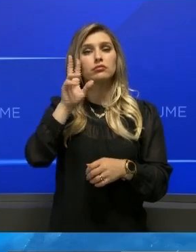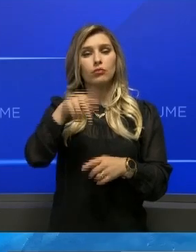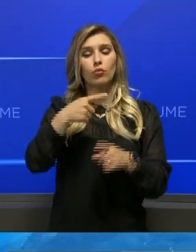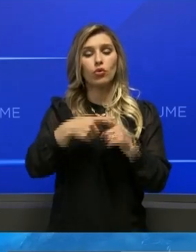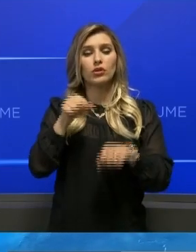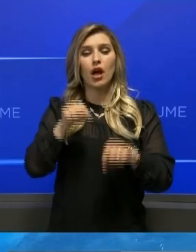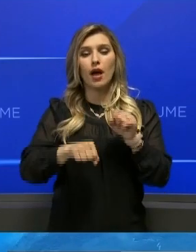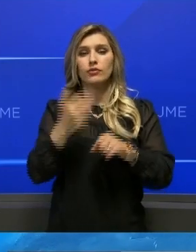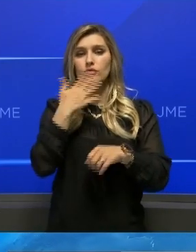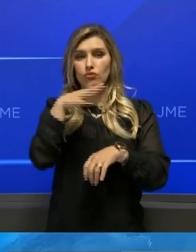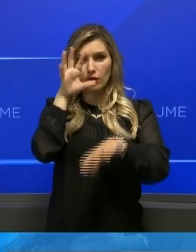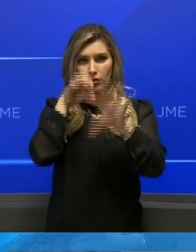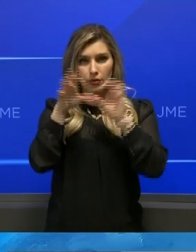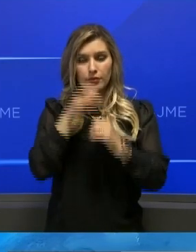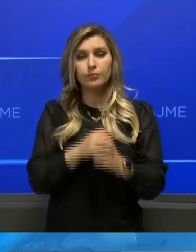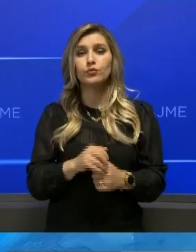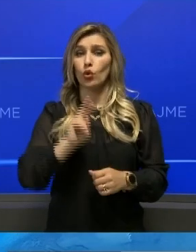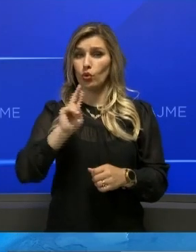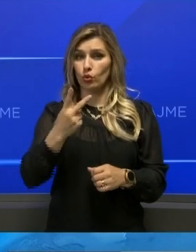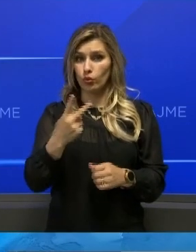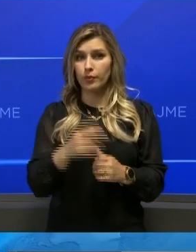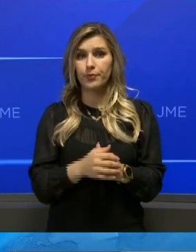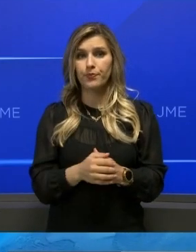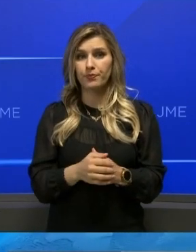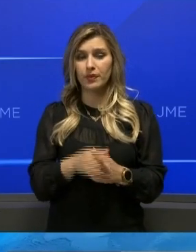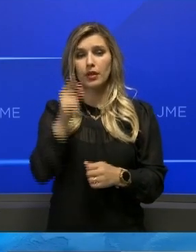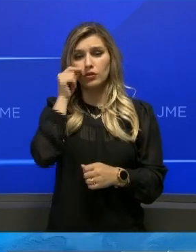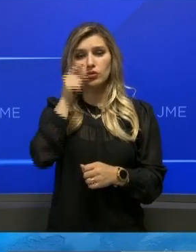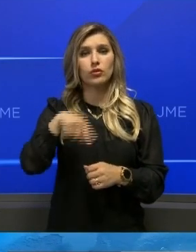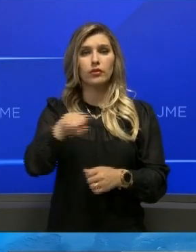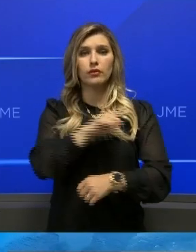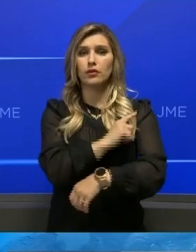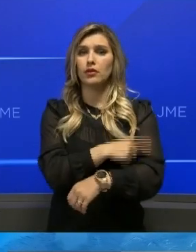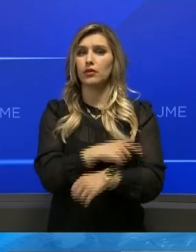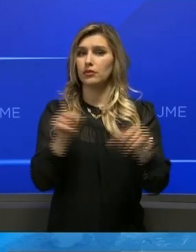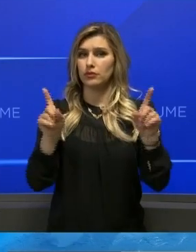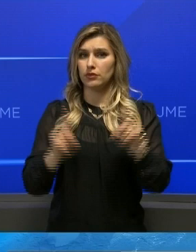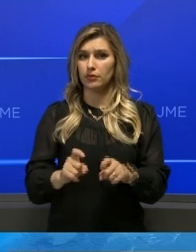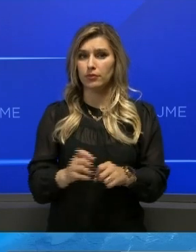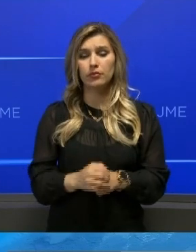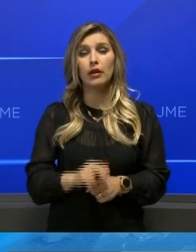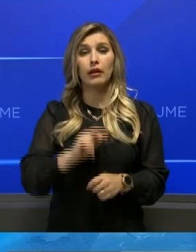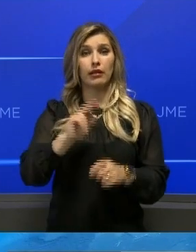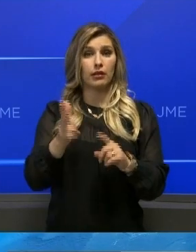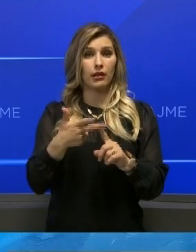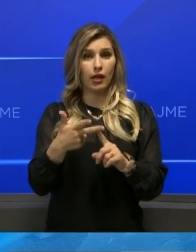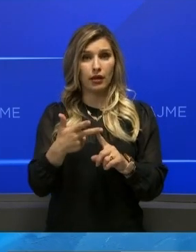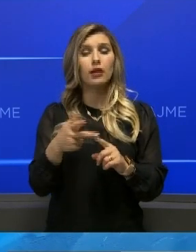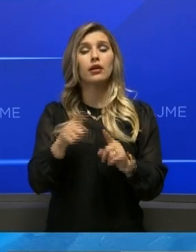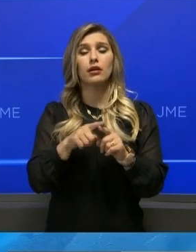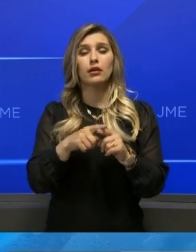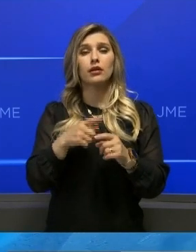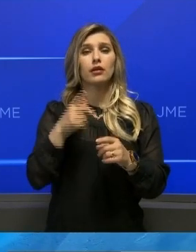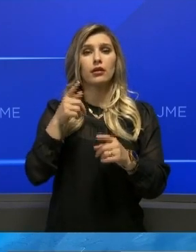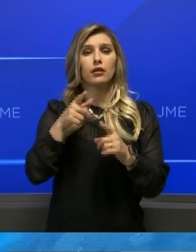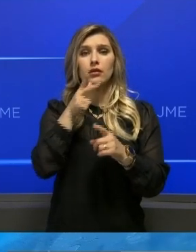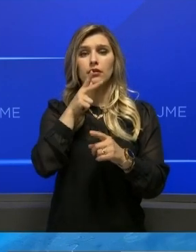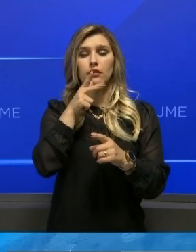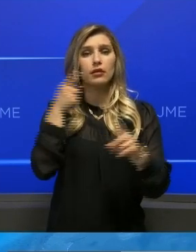për arsim, në ndy humbje në kapitalit një rëzorë dhe në ndyre humbje në perspektives